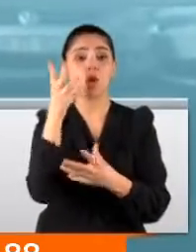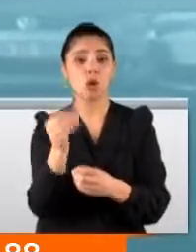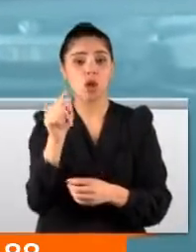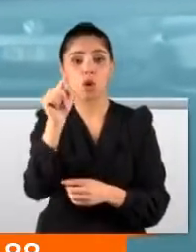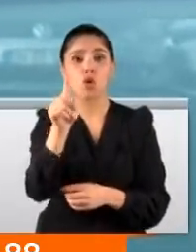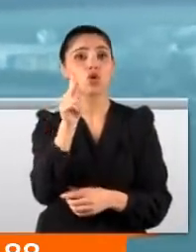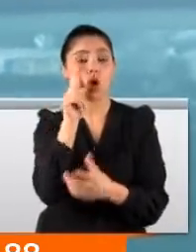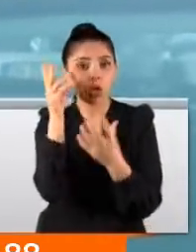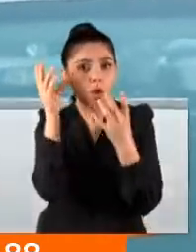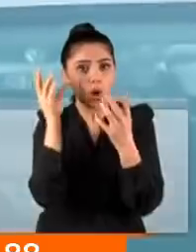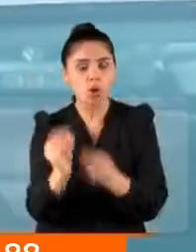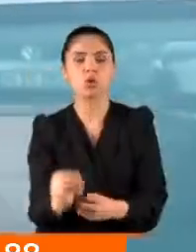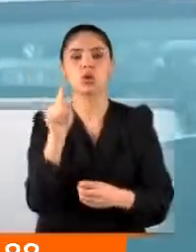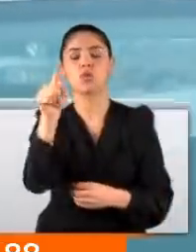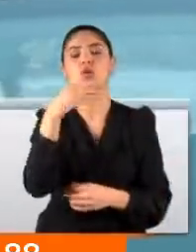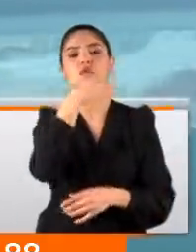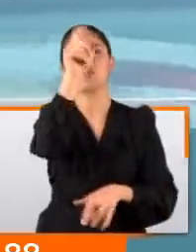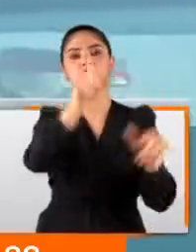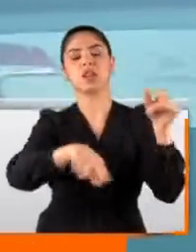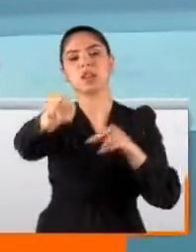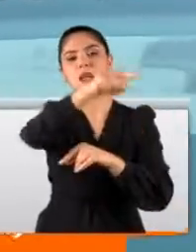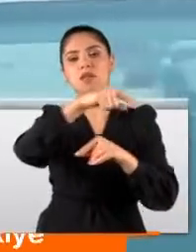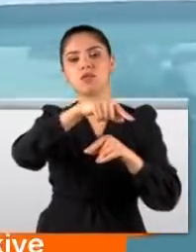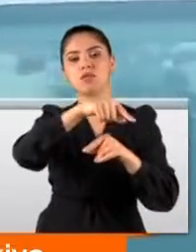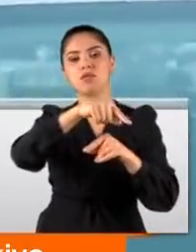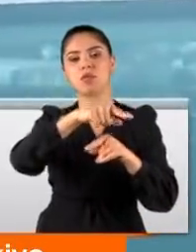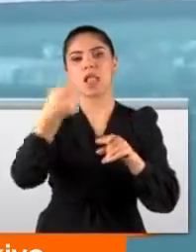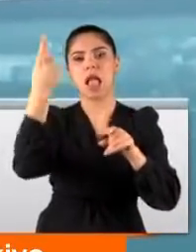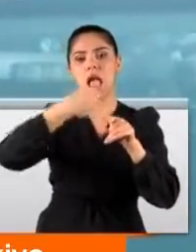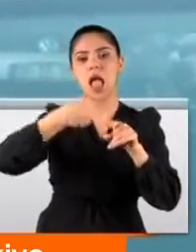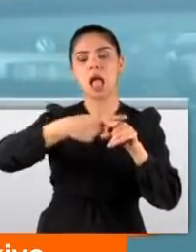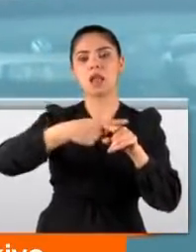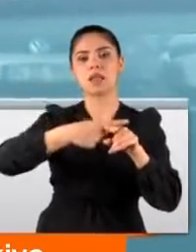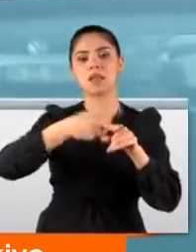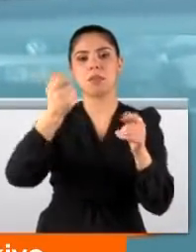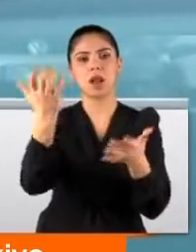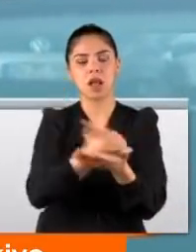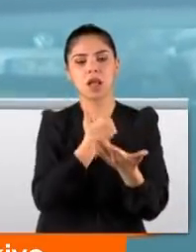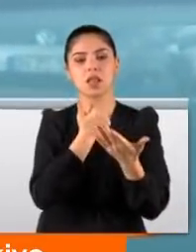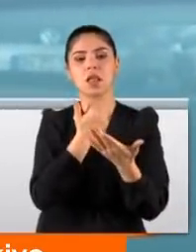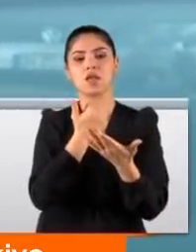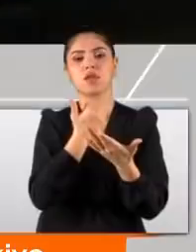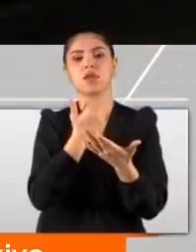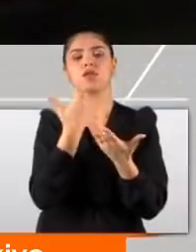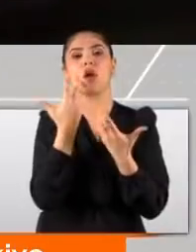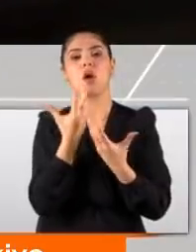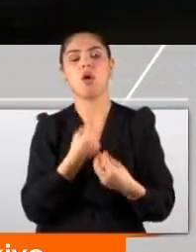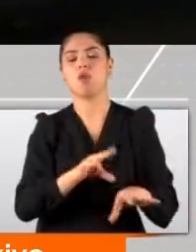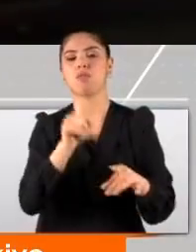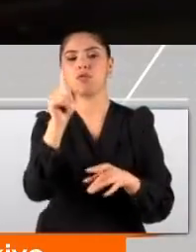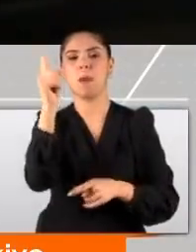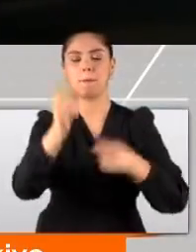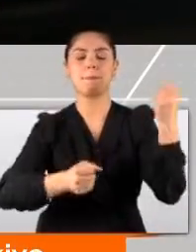sonuna geldiği zaman da bu fırsatçıların ekstradan ekmek yiyebileceği, para kazanacağı ortamda olmayacaktır. Bazı